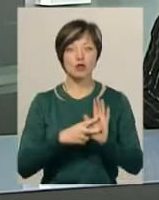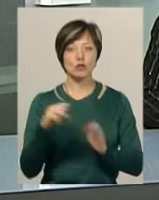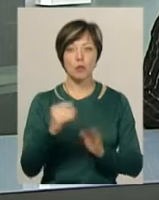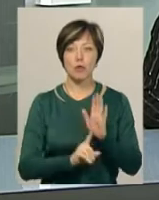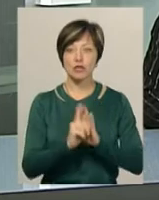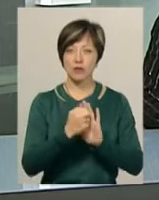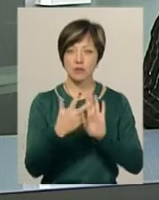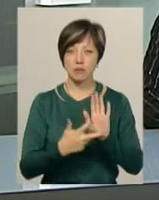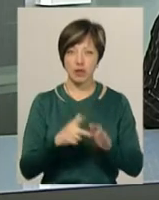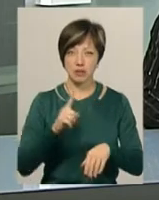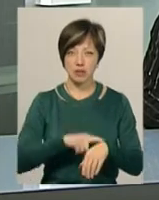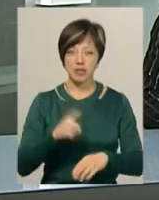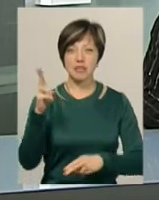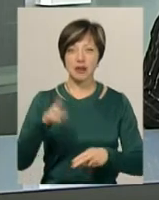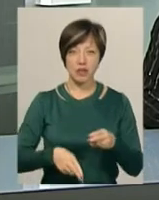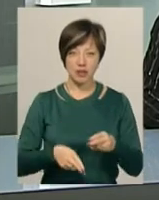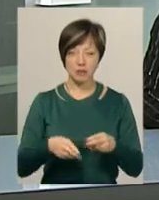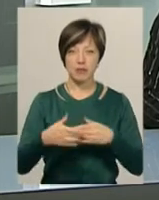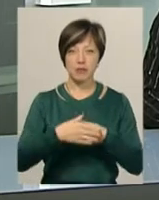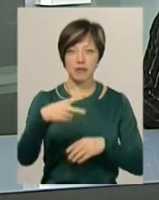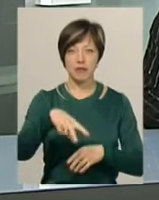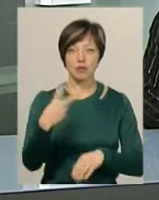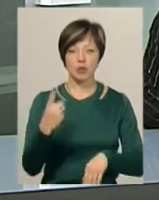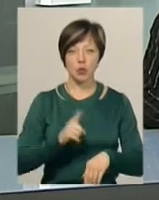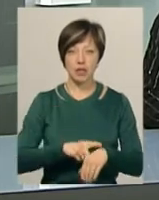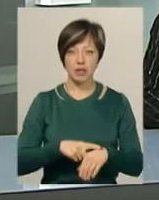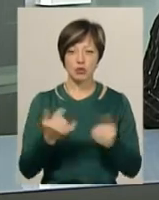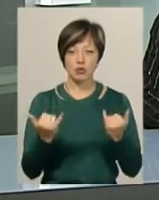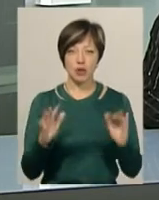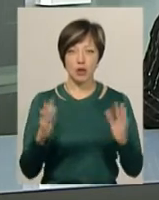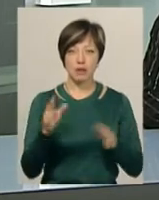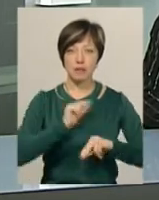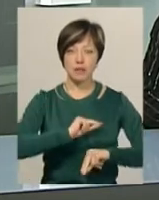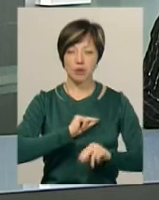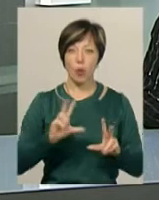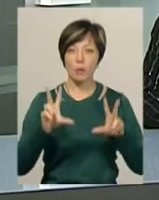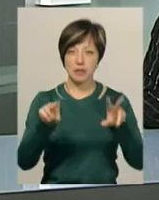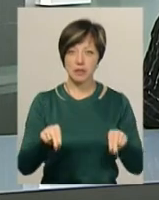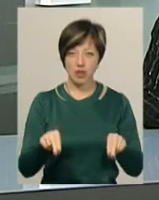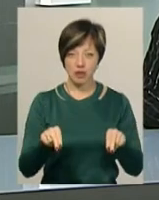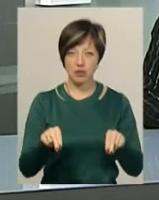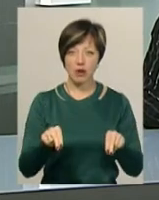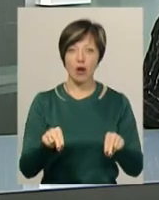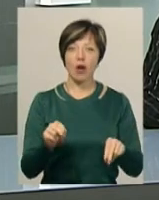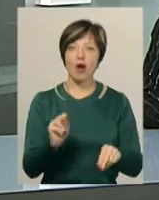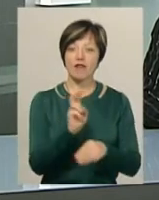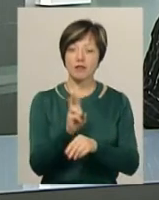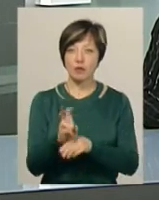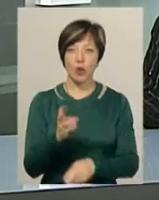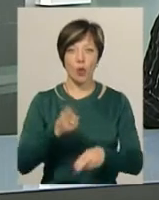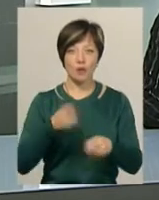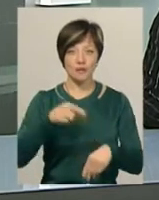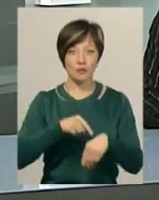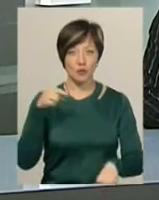Початок о 18-й завершиться все близько 22-й. Цього разу його працівники обіцяють вівівачам гострі відчуття від